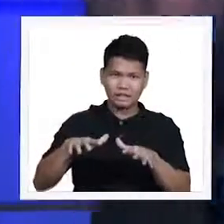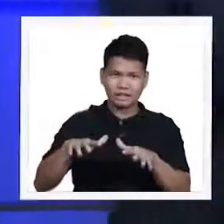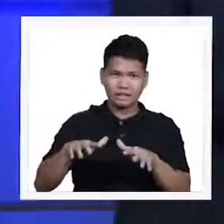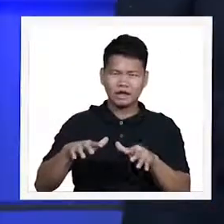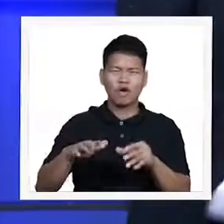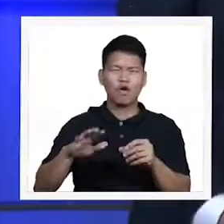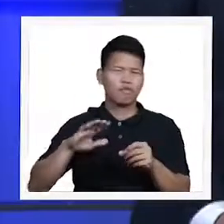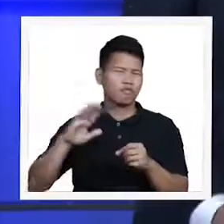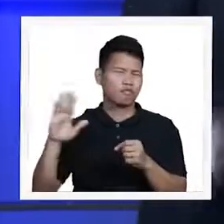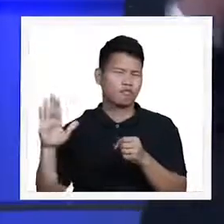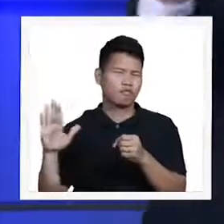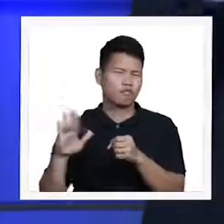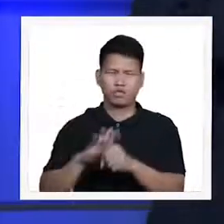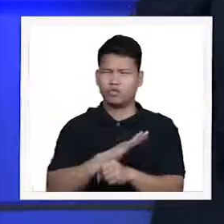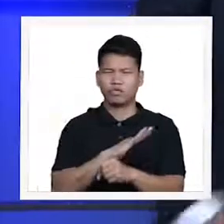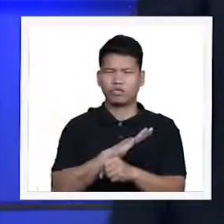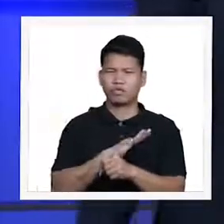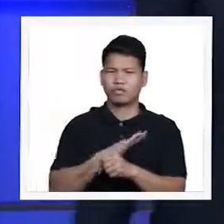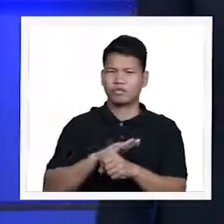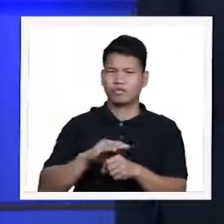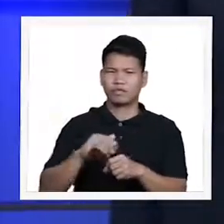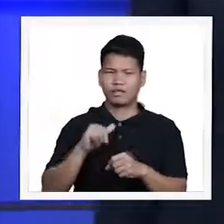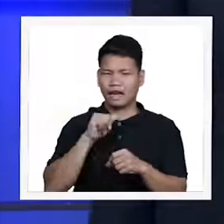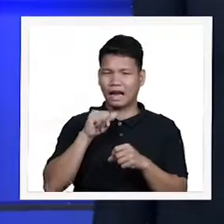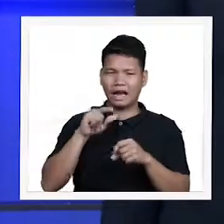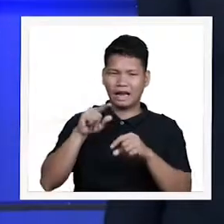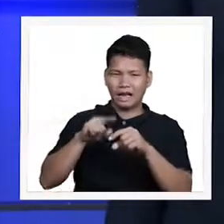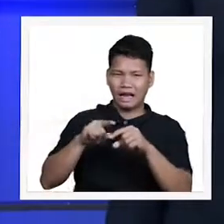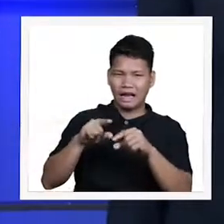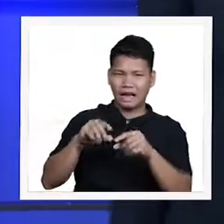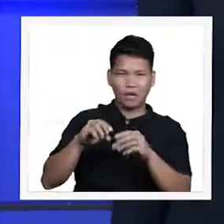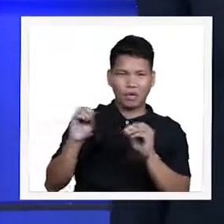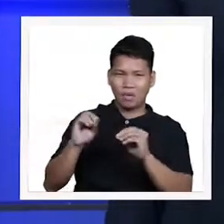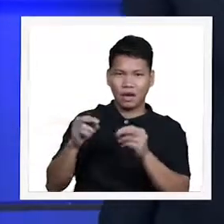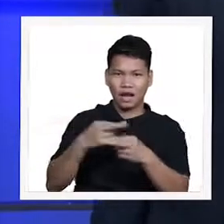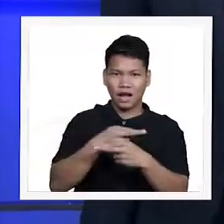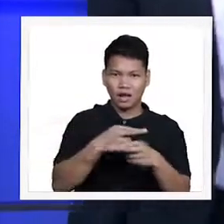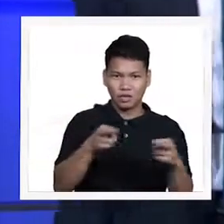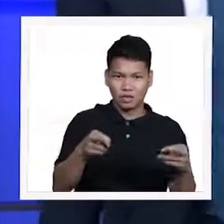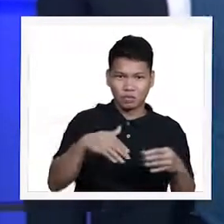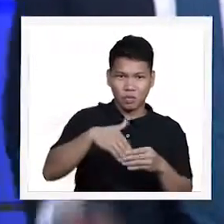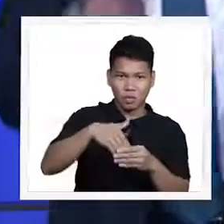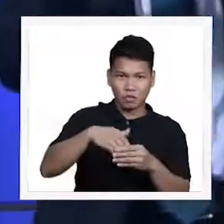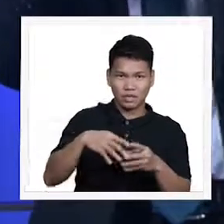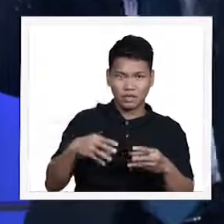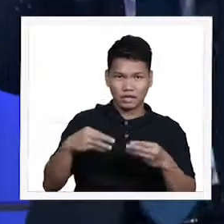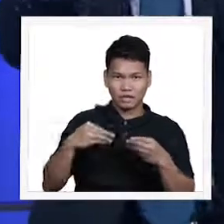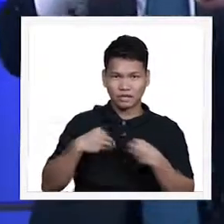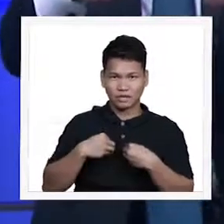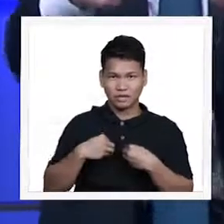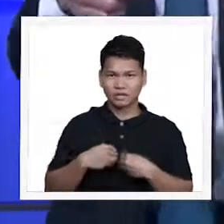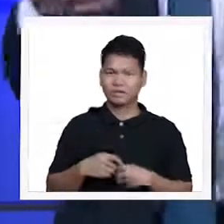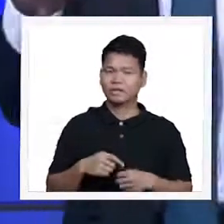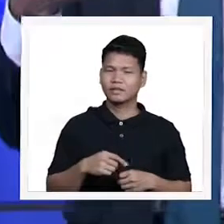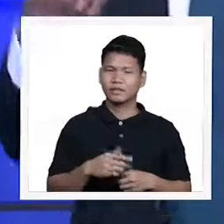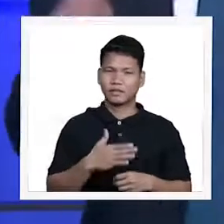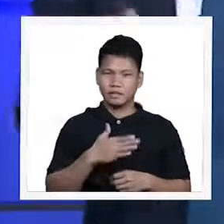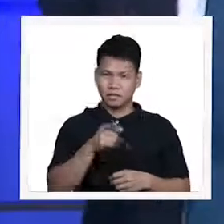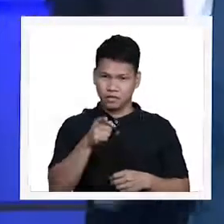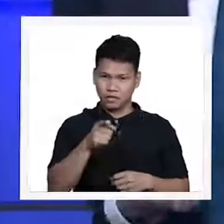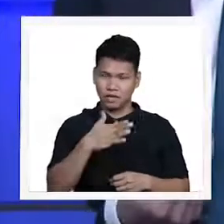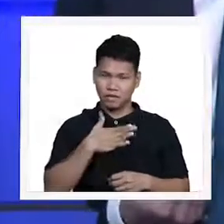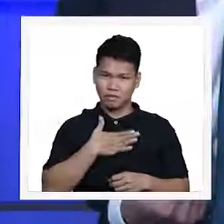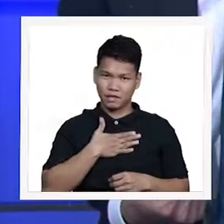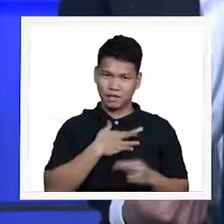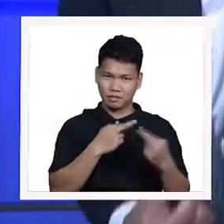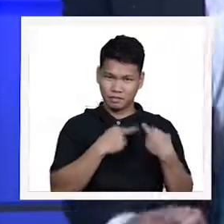makakatanggap na pwede ninyong paglalagyan mga kaibigan this is your and my